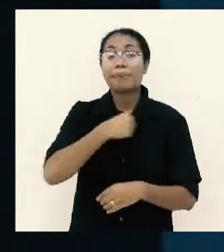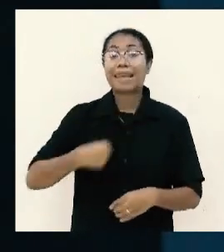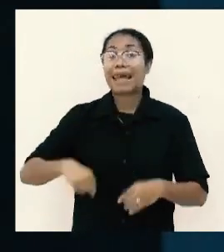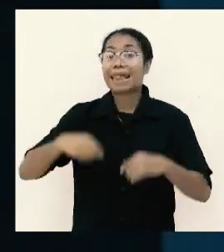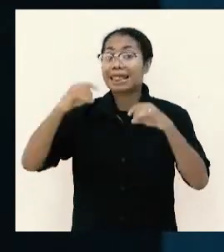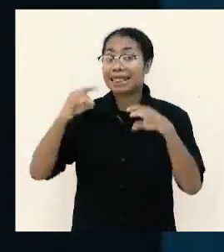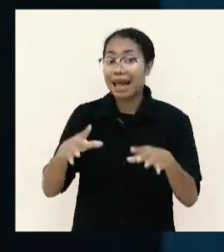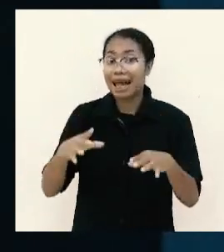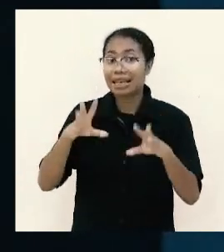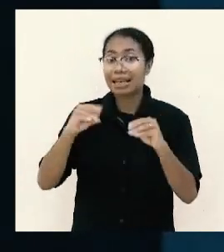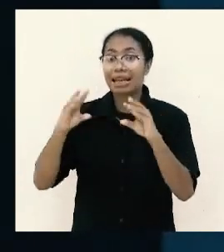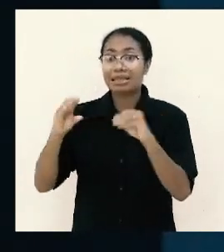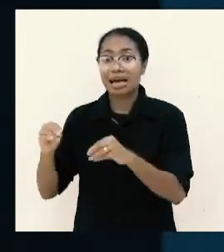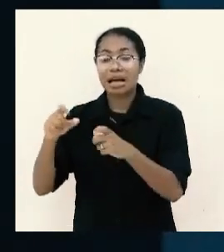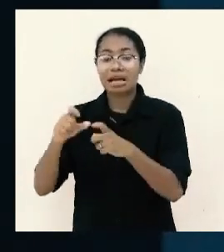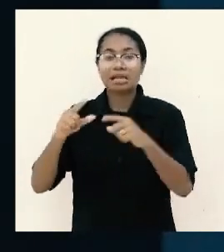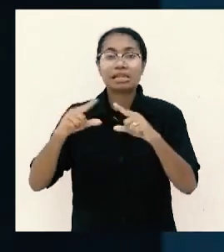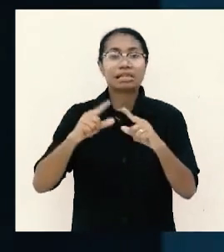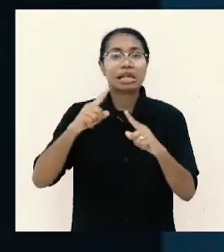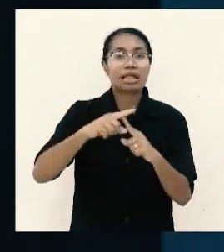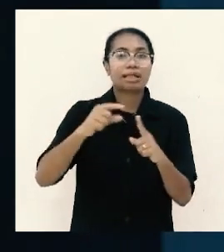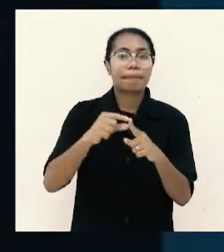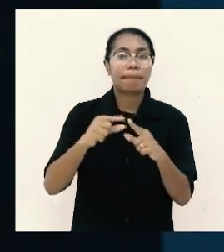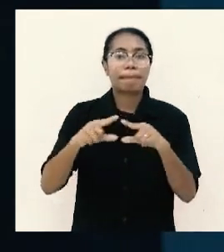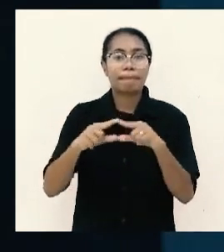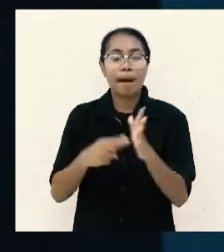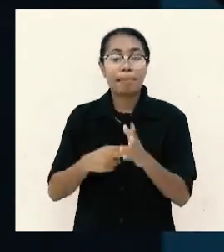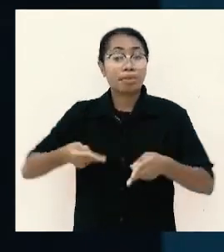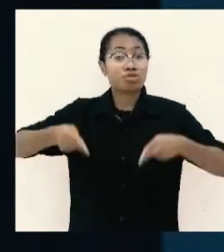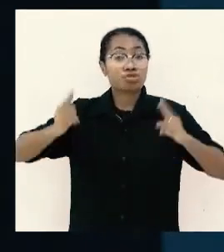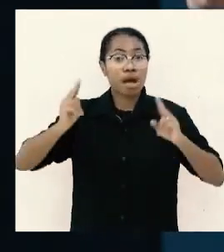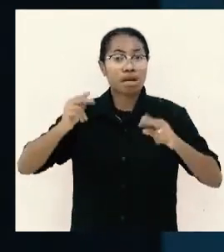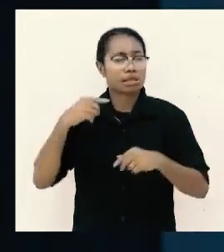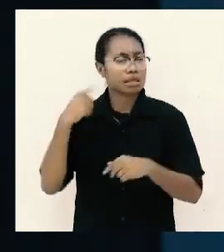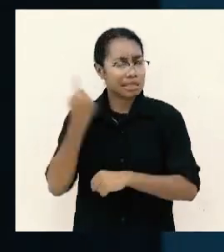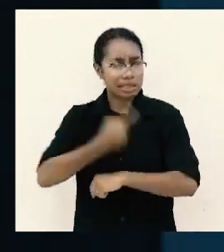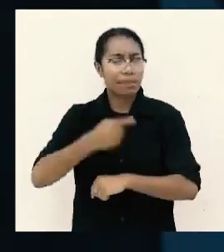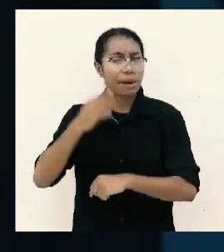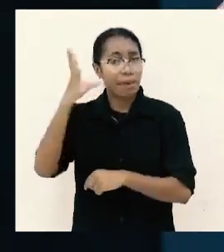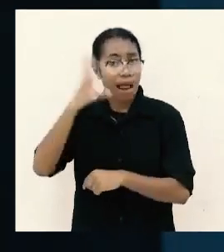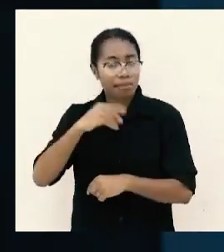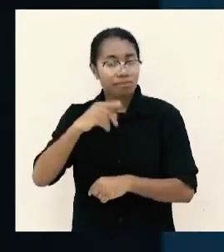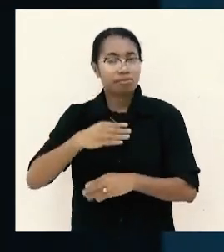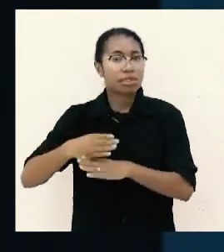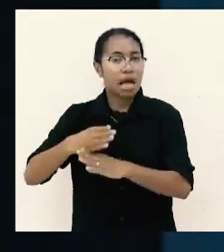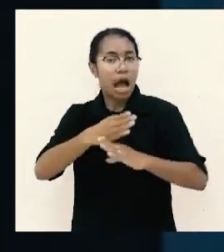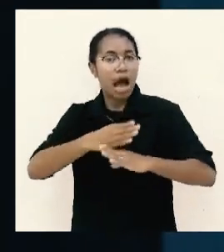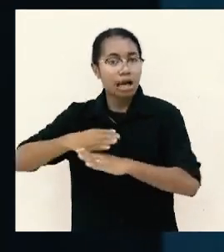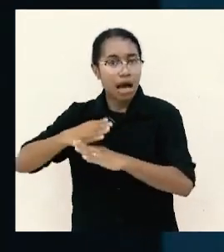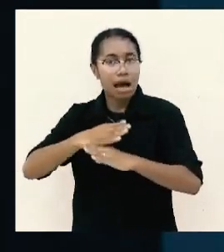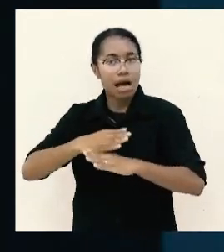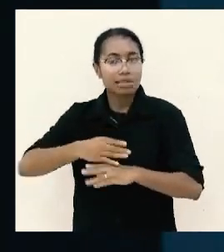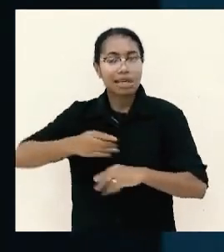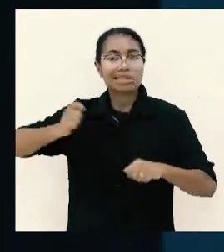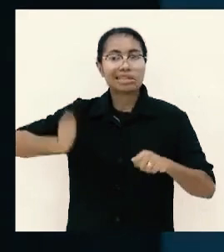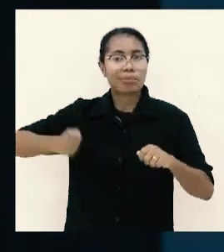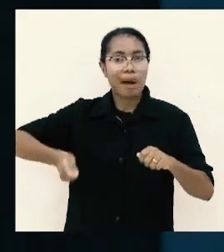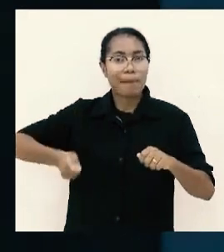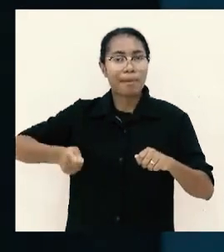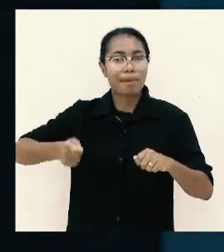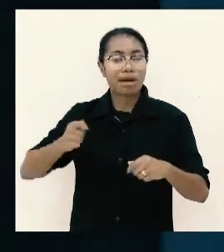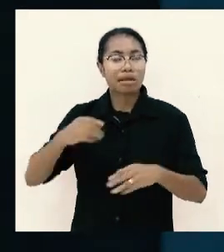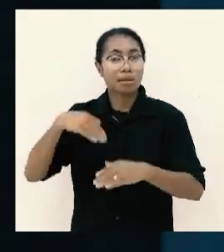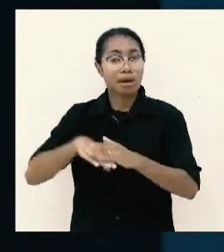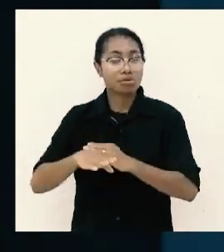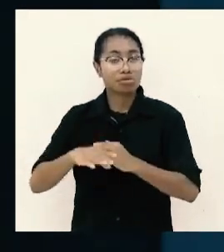satpam di perusahaan jadi tiap malam pergi jaga jadi satpam termasuk sabtu malam bikin